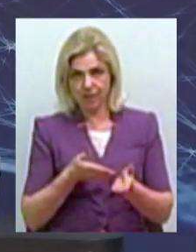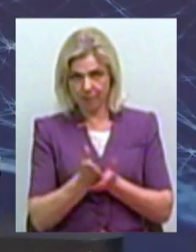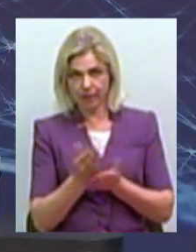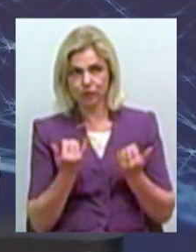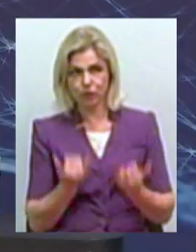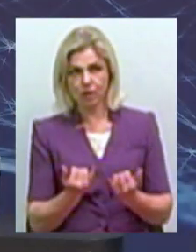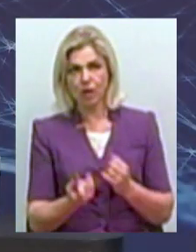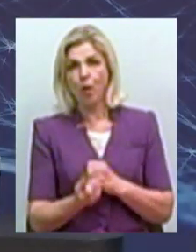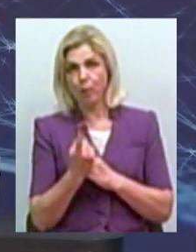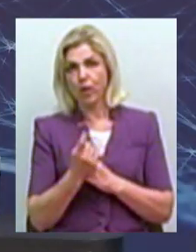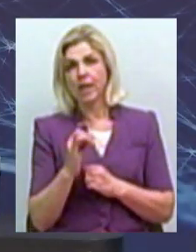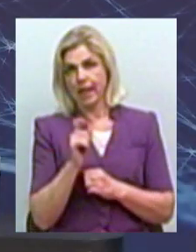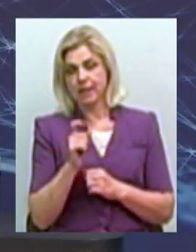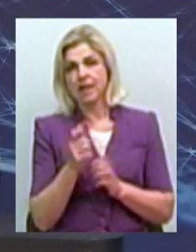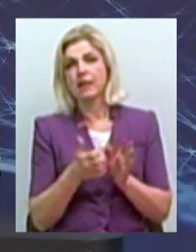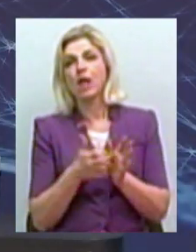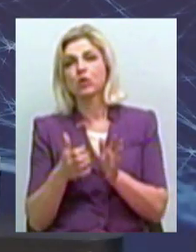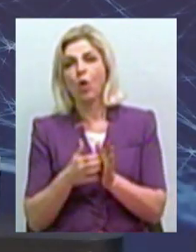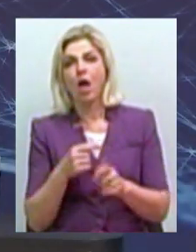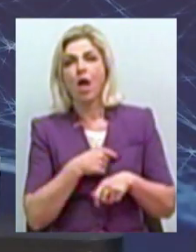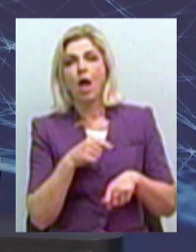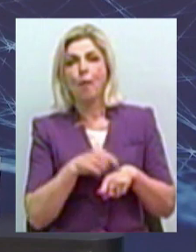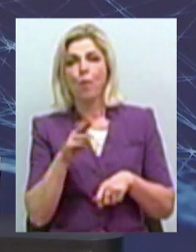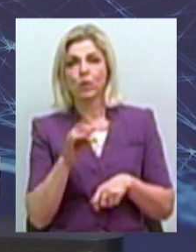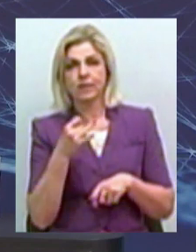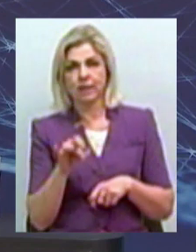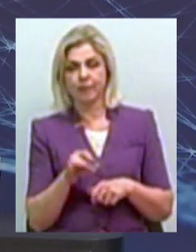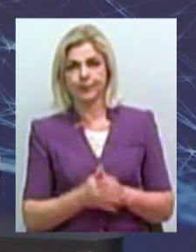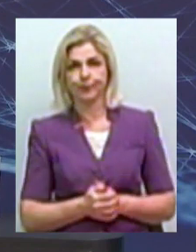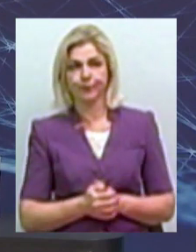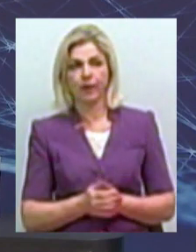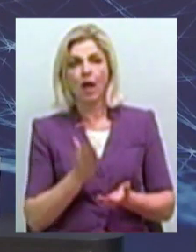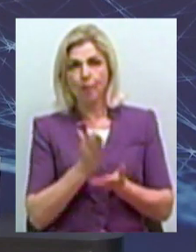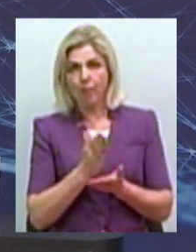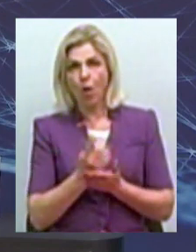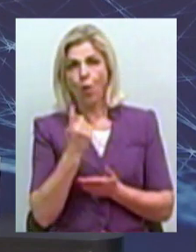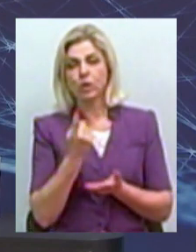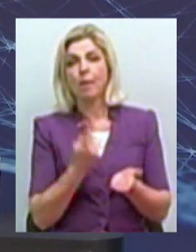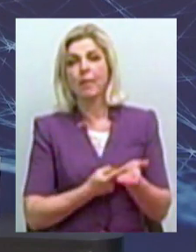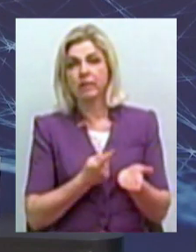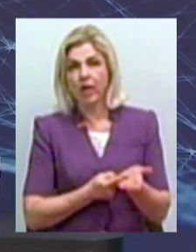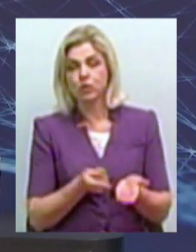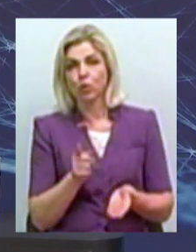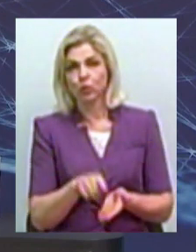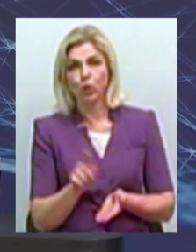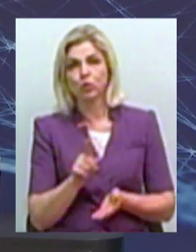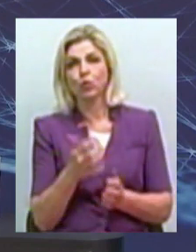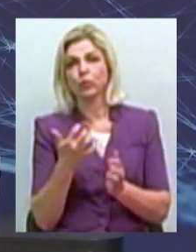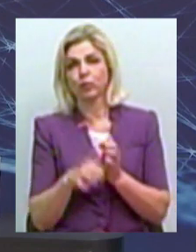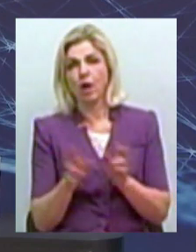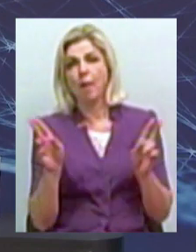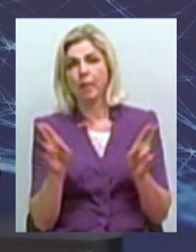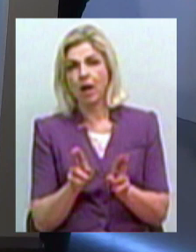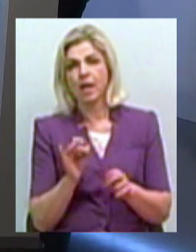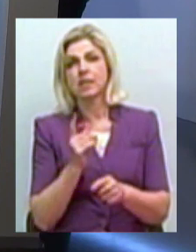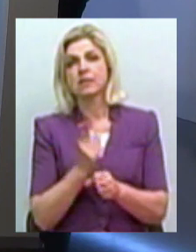виникає саме звідти, з недостатку емоцій. Ми маємо ще одне підтвердження того, що нехтують правилами та